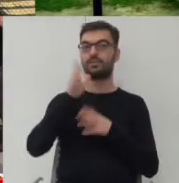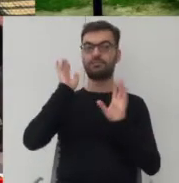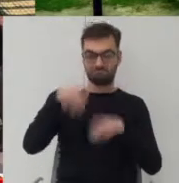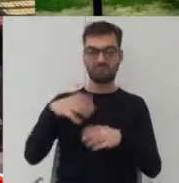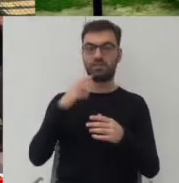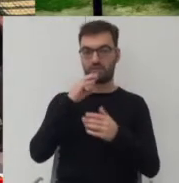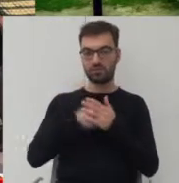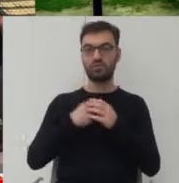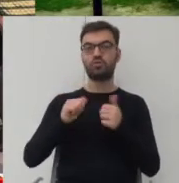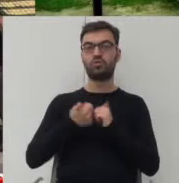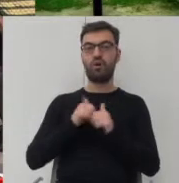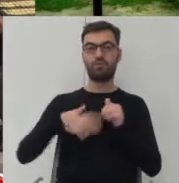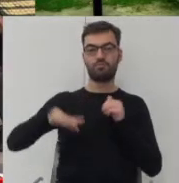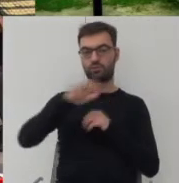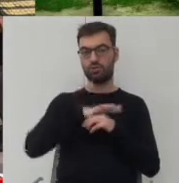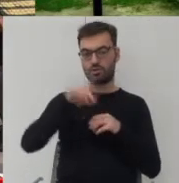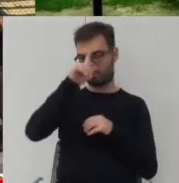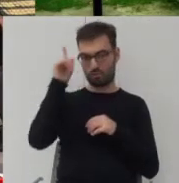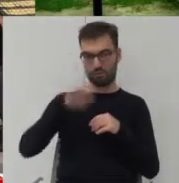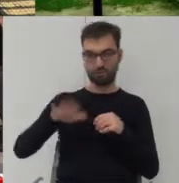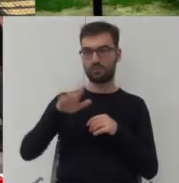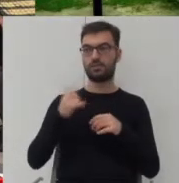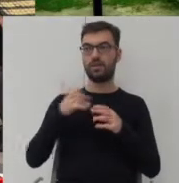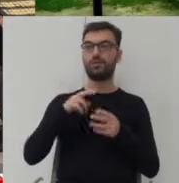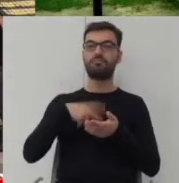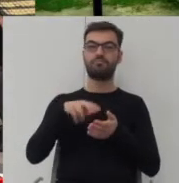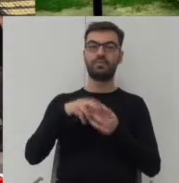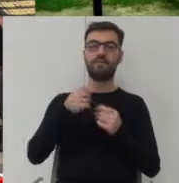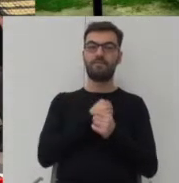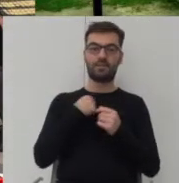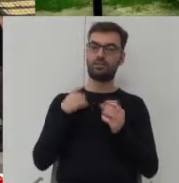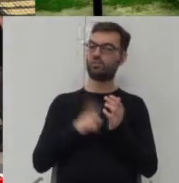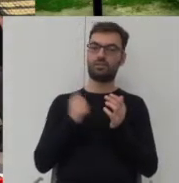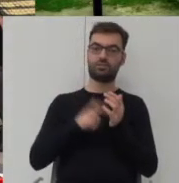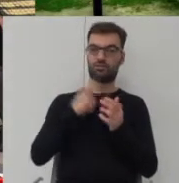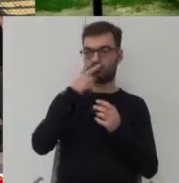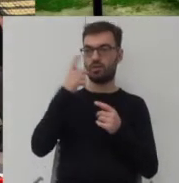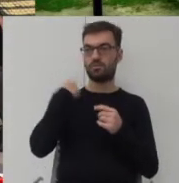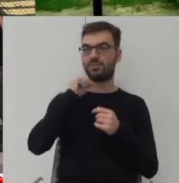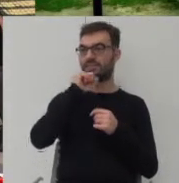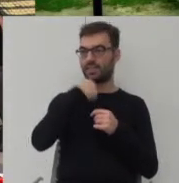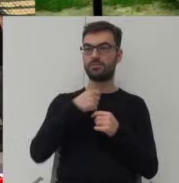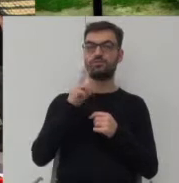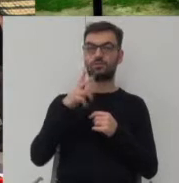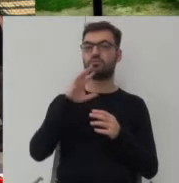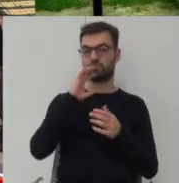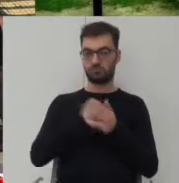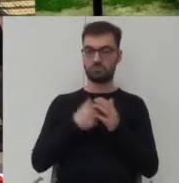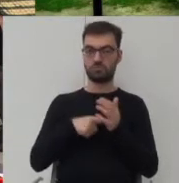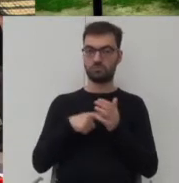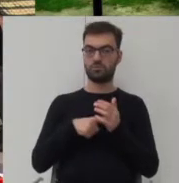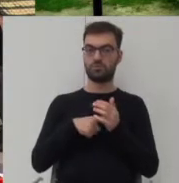ze sportu w przestrzeni publicznej. Chodząc po Warszawie bardzo często właśnie widzimy osoby starsze, które korzystają z tych